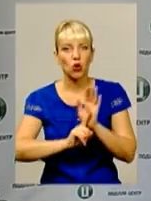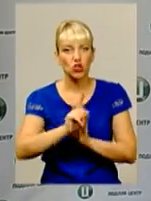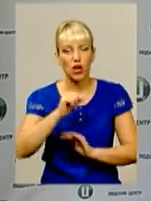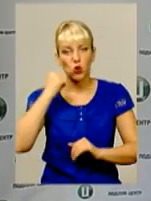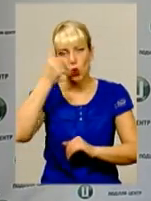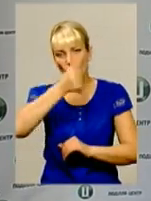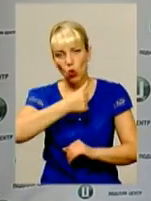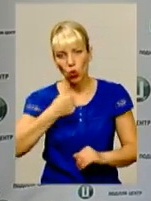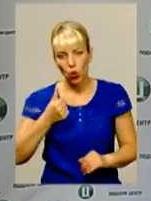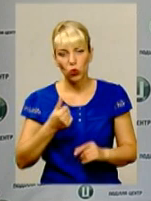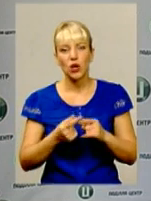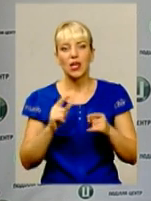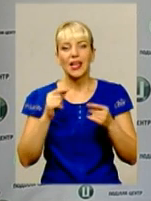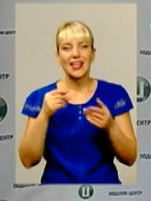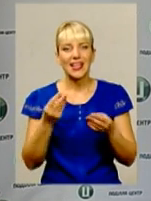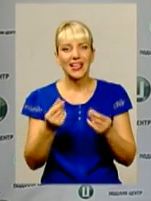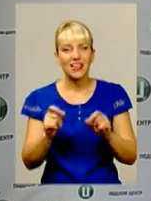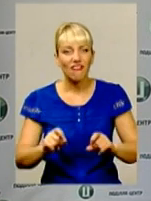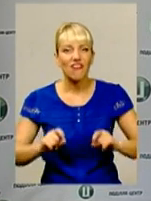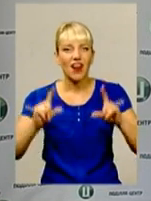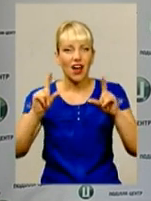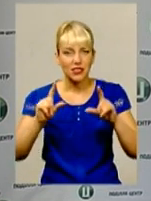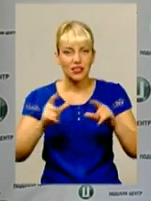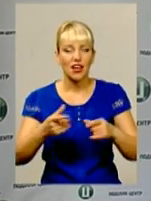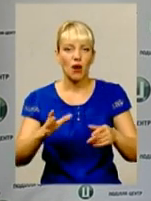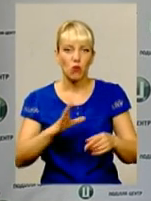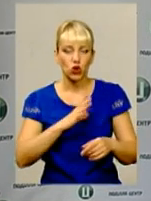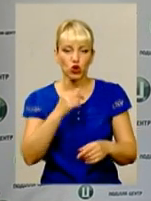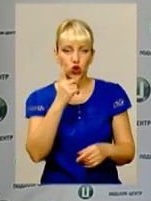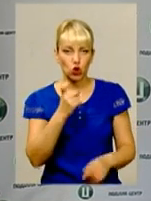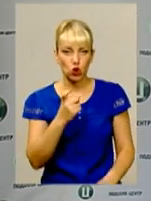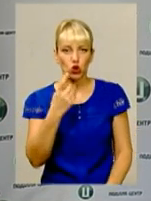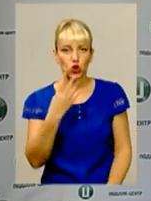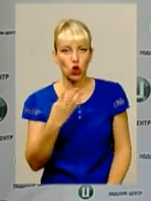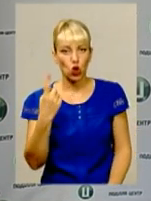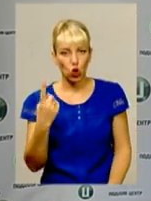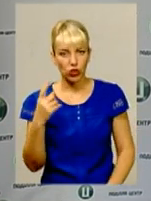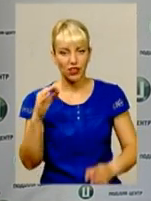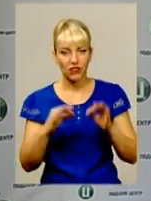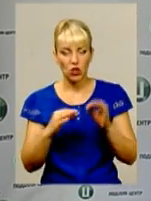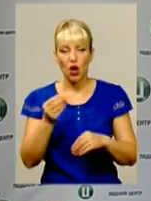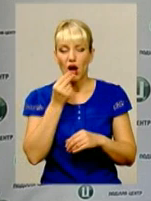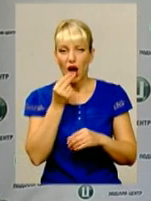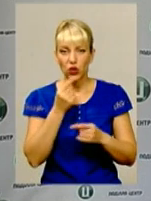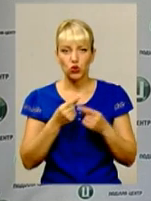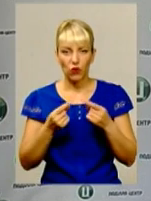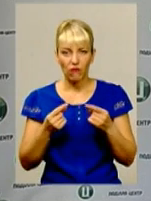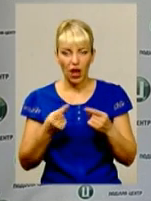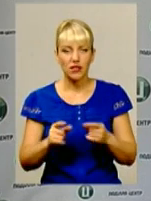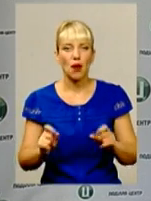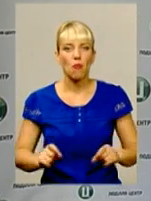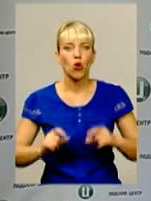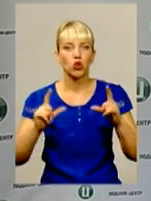місяців, інфляція в області становила майже 141%, при цьому продукти харчування подорожчали на